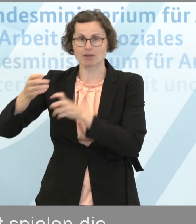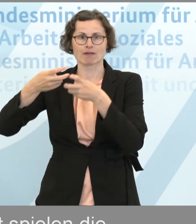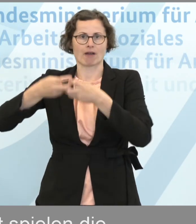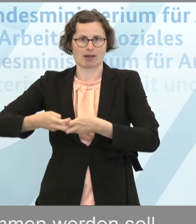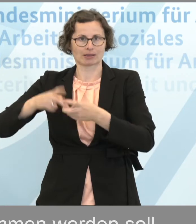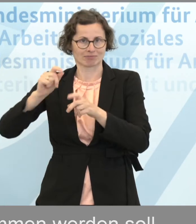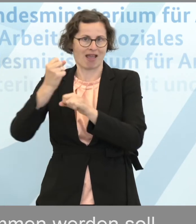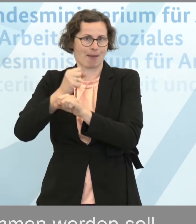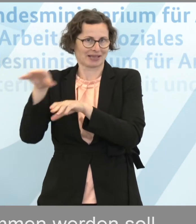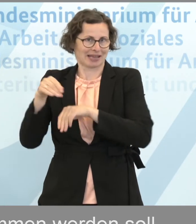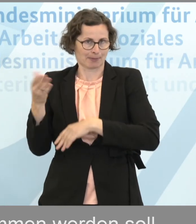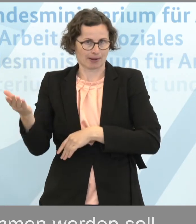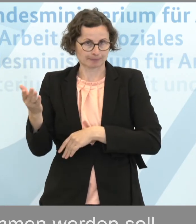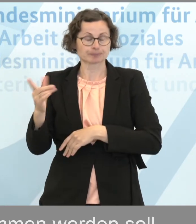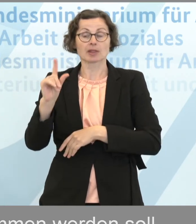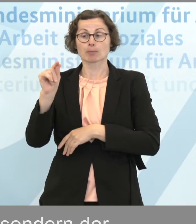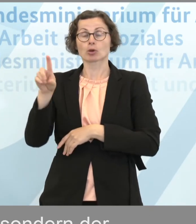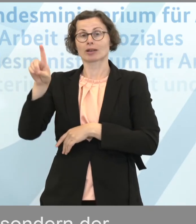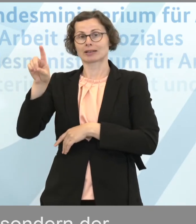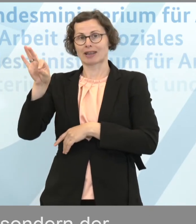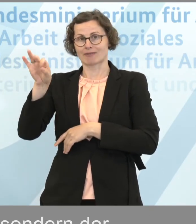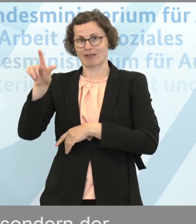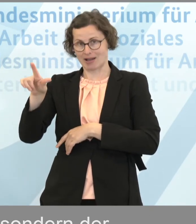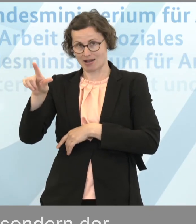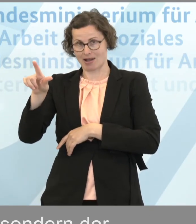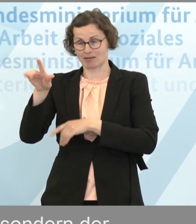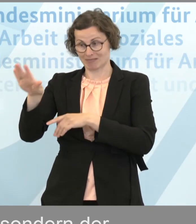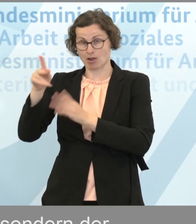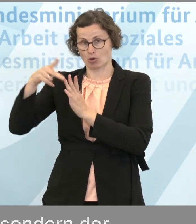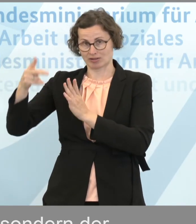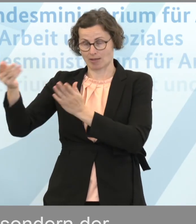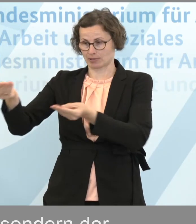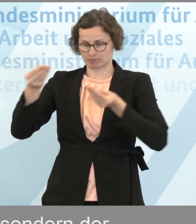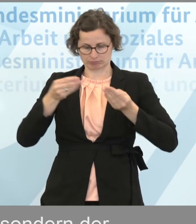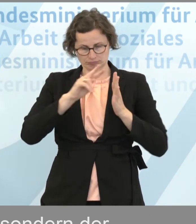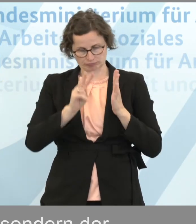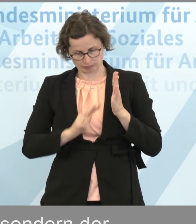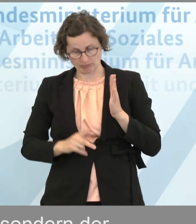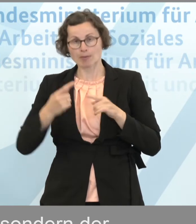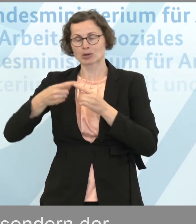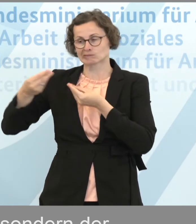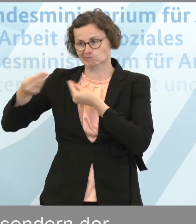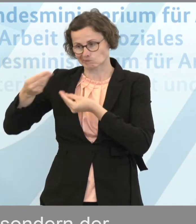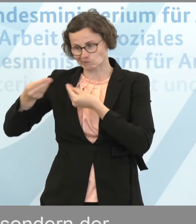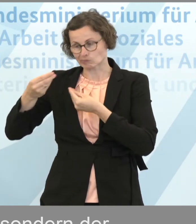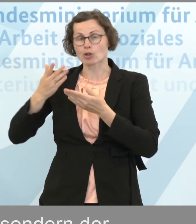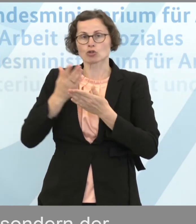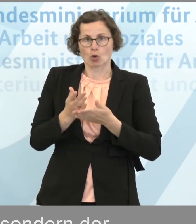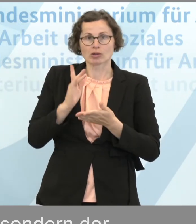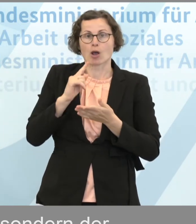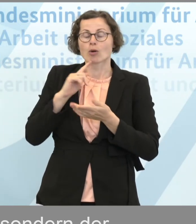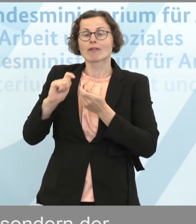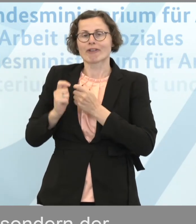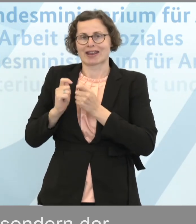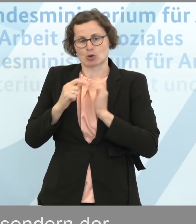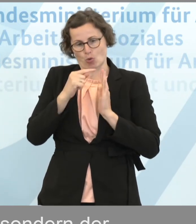Wir haben uns daraufhin das Konzept der DFL angeguckt und haben in recht konstruktiven Gesprächen auch Veränderungen jetzt miteinander